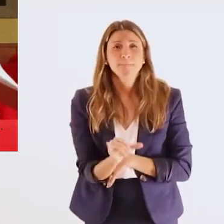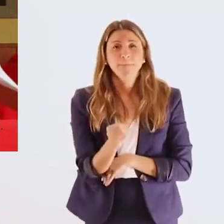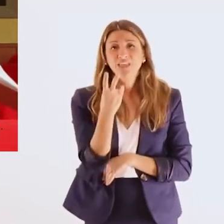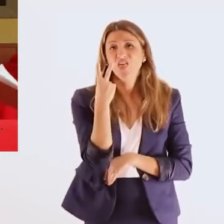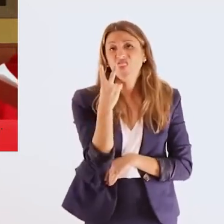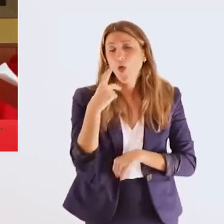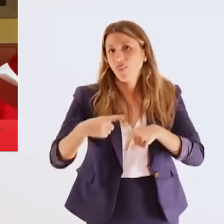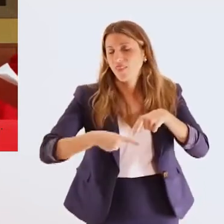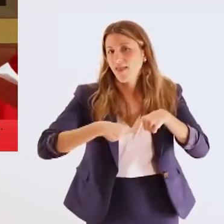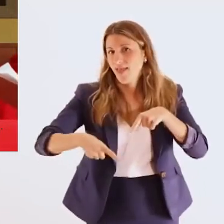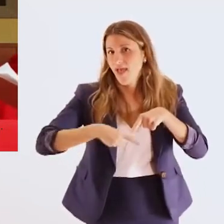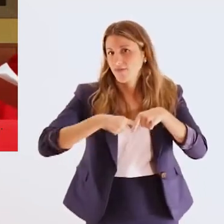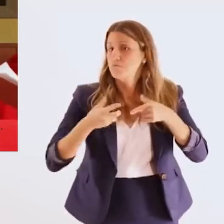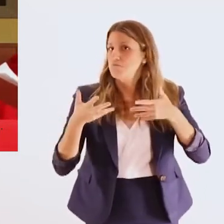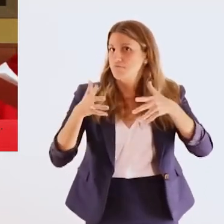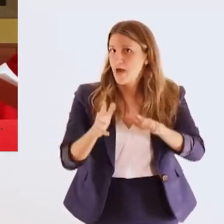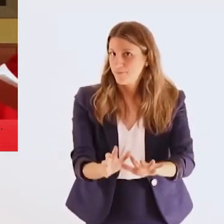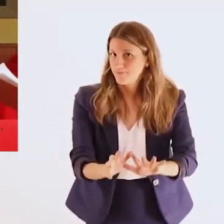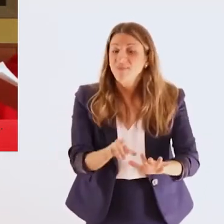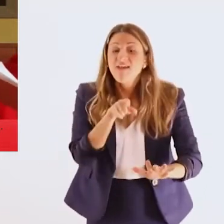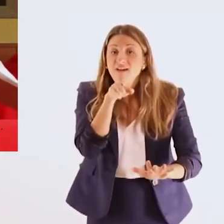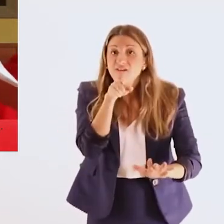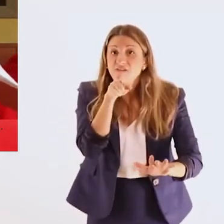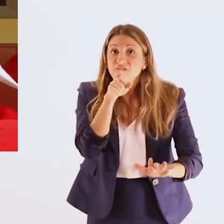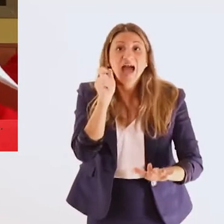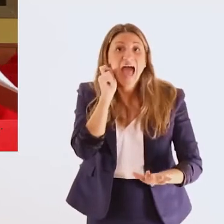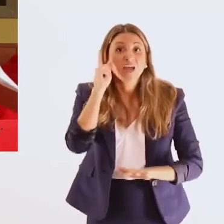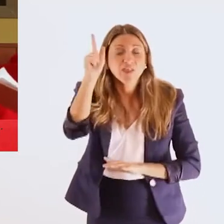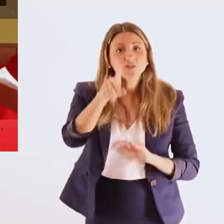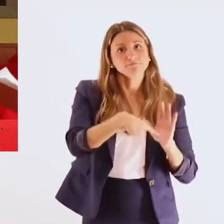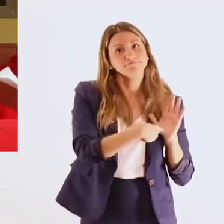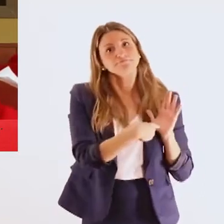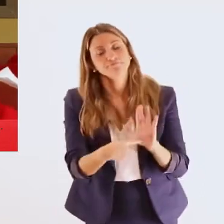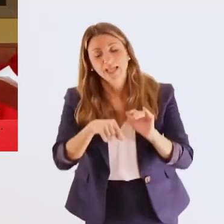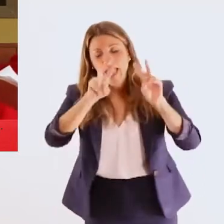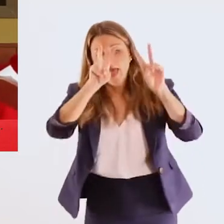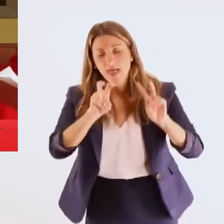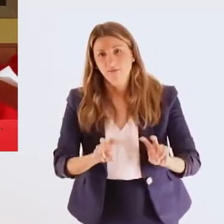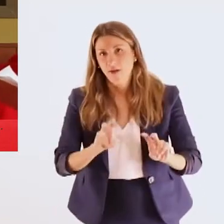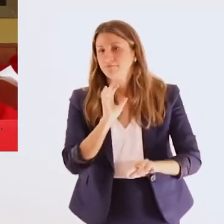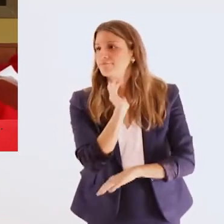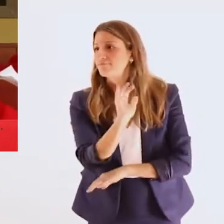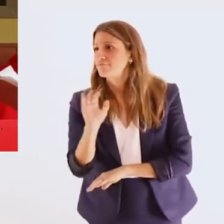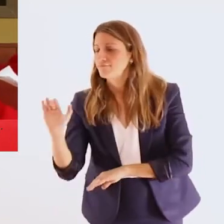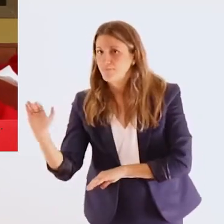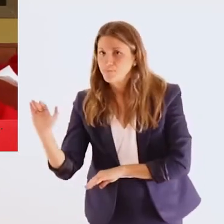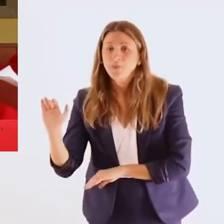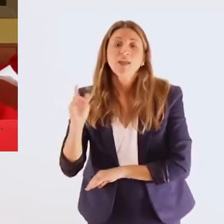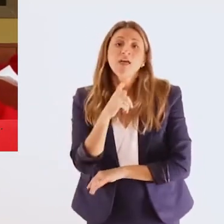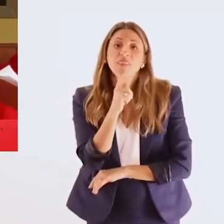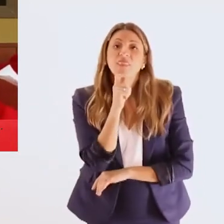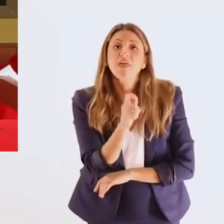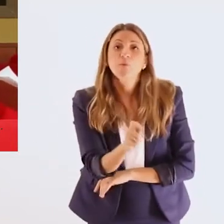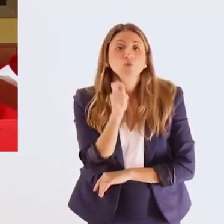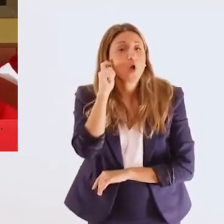που έγινε στις 2 Δεκέμβρη και μέσω της οποίας παρουσιάσαμε την έρευνα